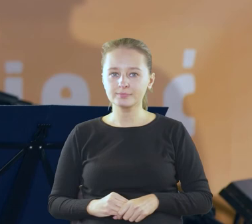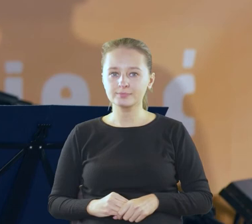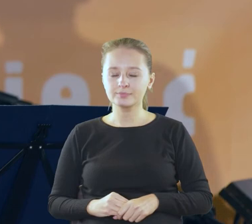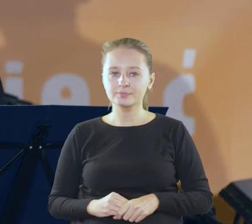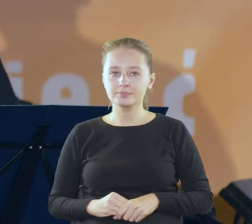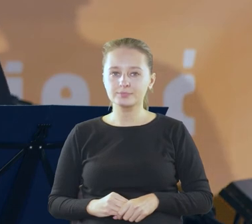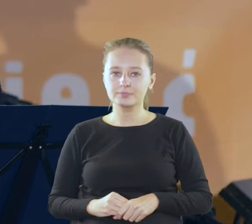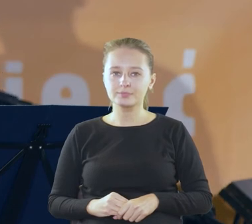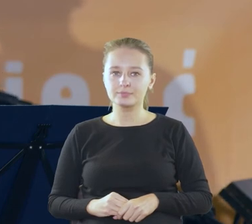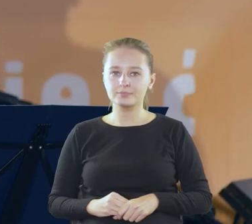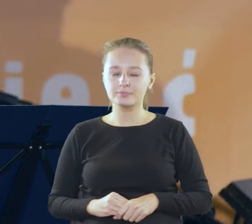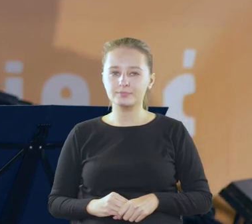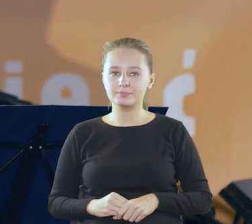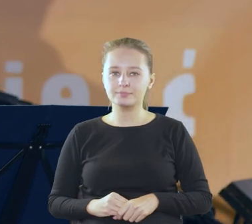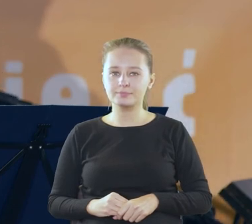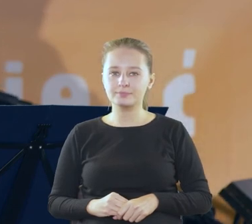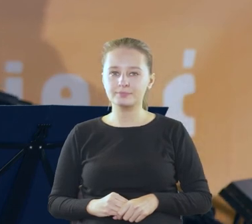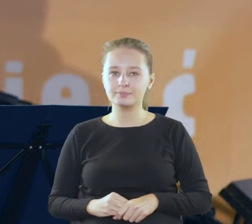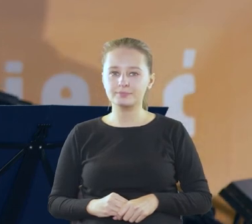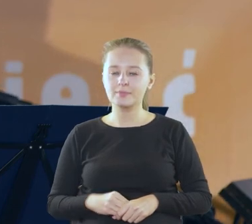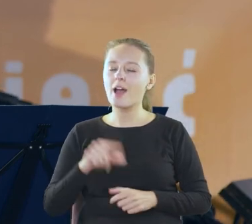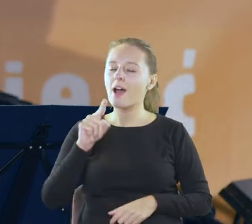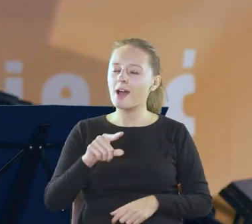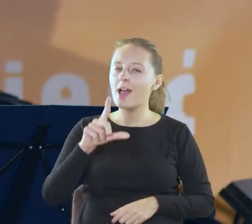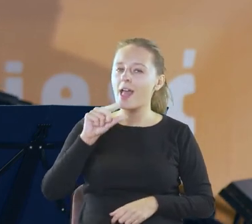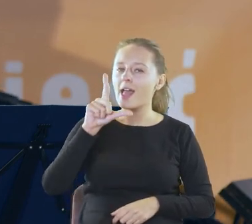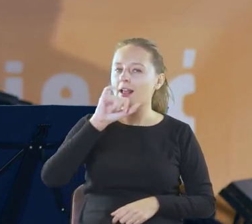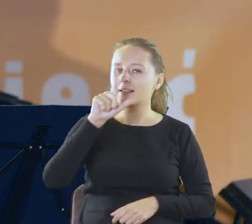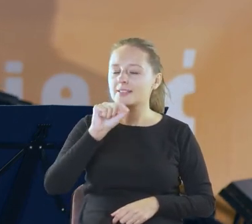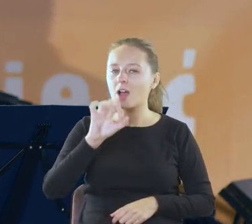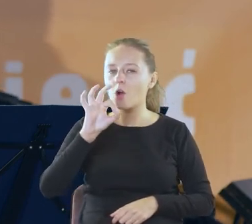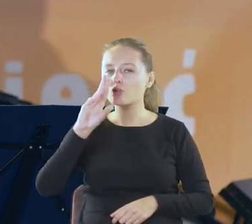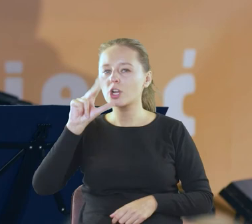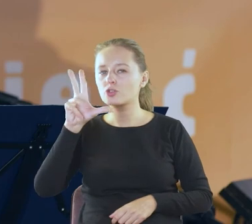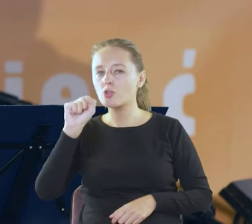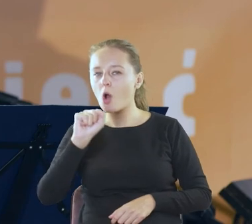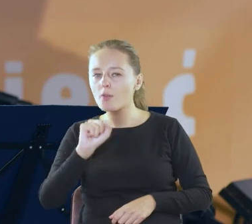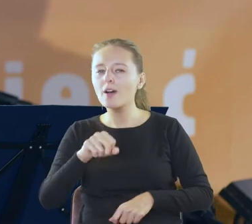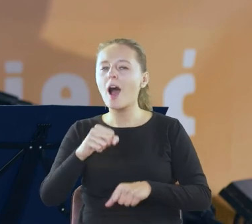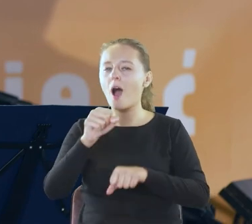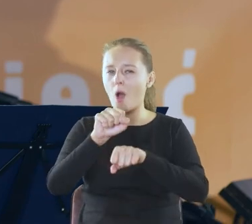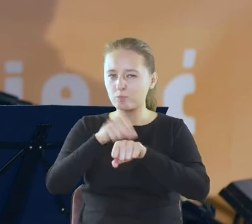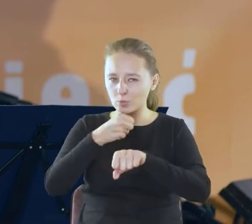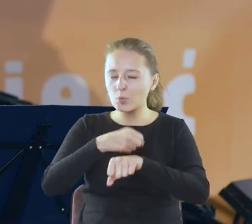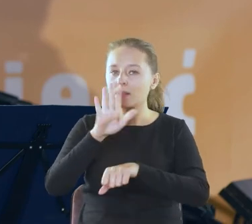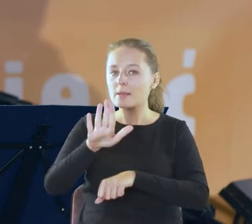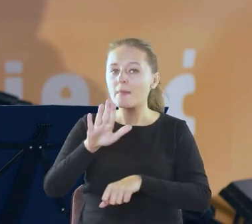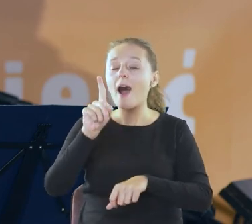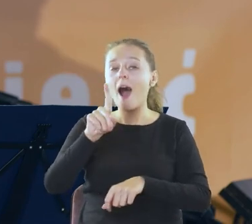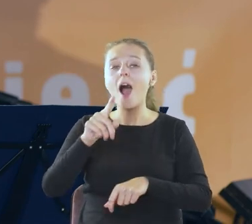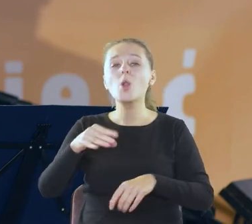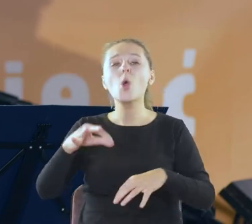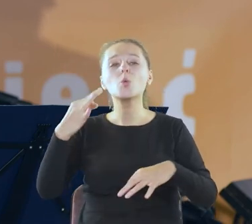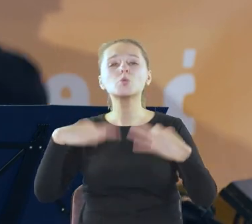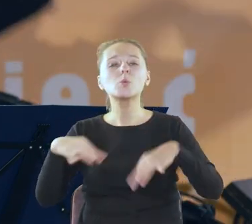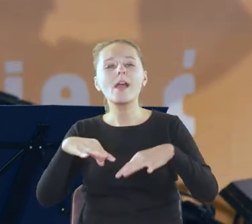Orzeszkowa pozostaje w butach ale podwija lekko rąbek sukni i idzie tanecznym